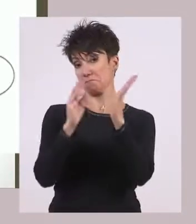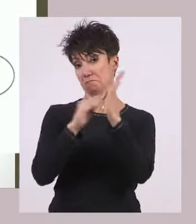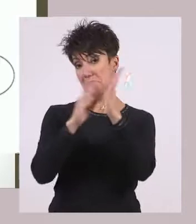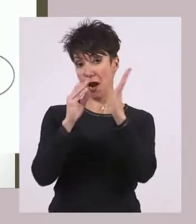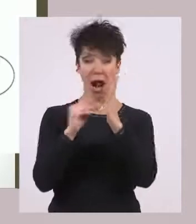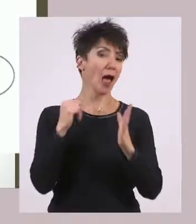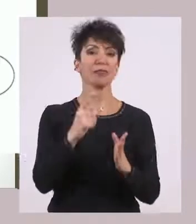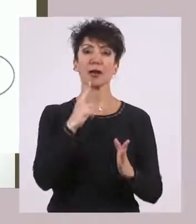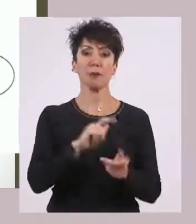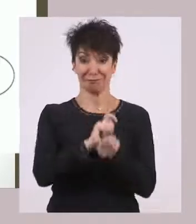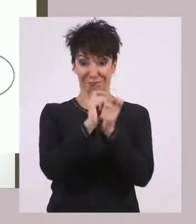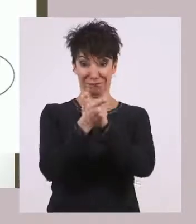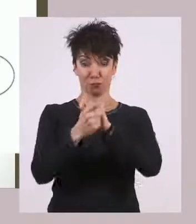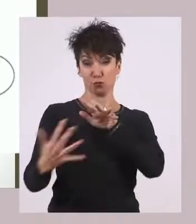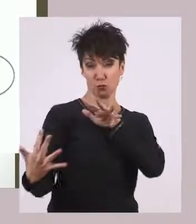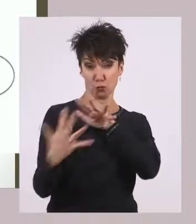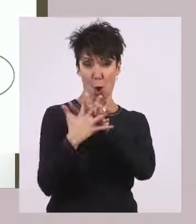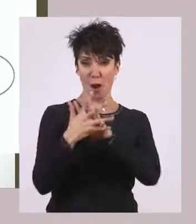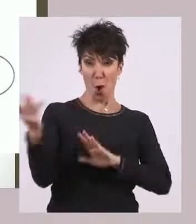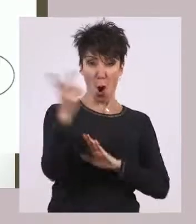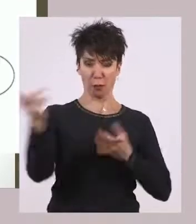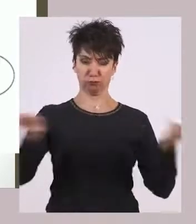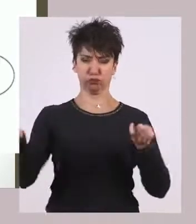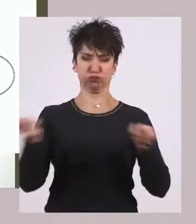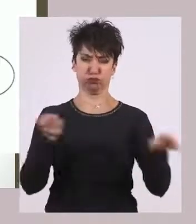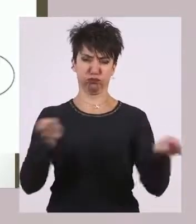εξουσίες όταν η Σπάρτη βρίσκεται σε πόλεμο.